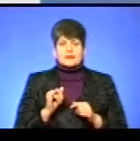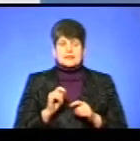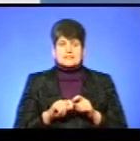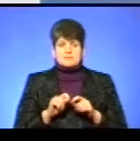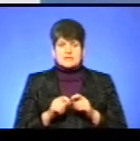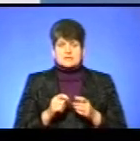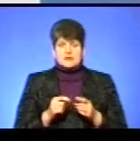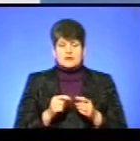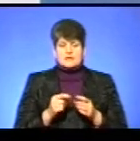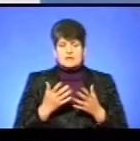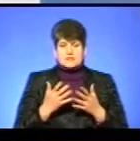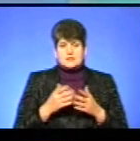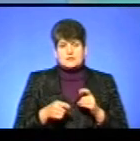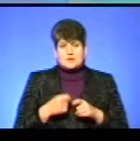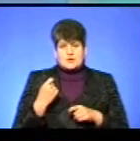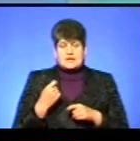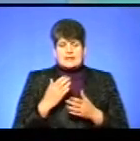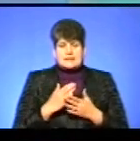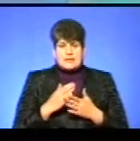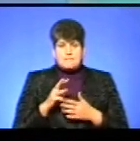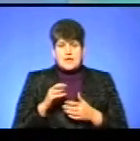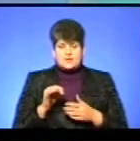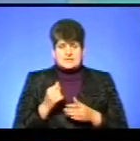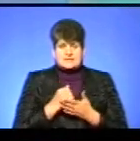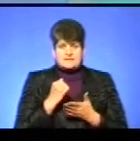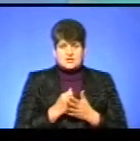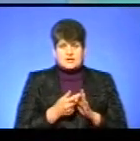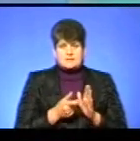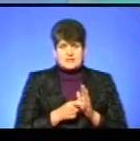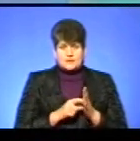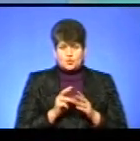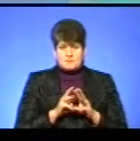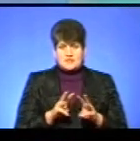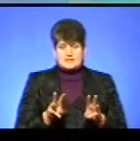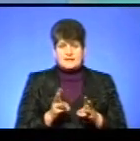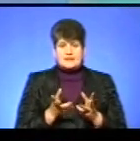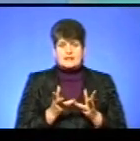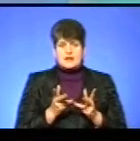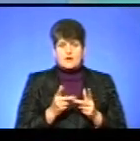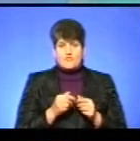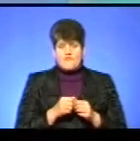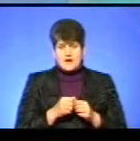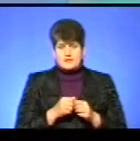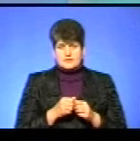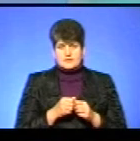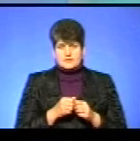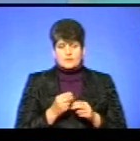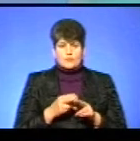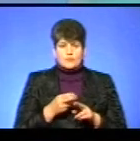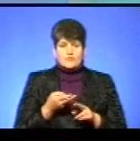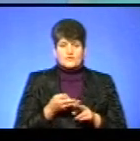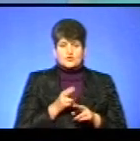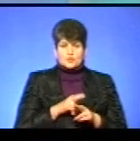для екосистеми? Справа в тому, що існує методика, затверджена кабінетом міністрів, для нарахування відшкодування